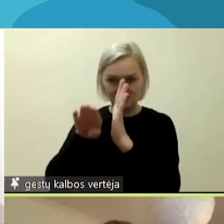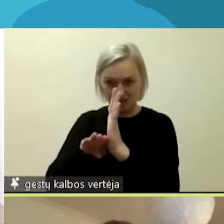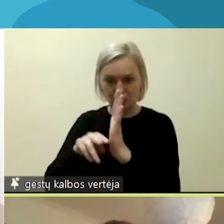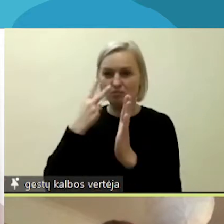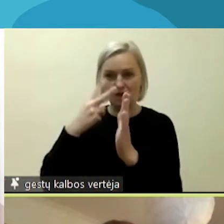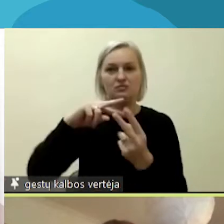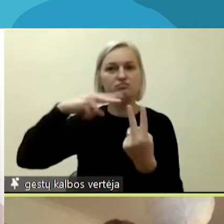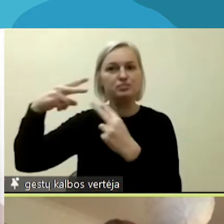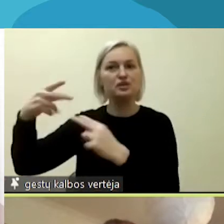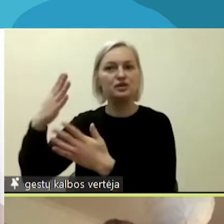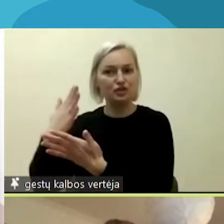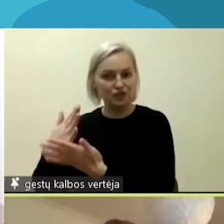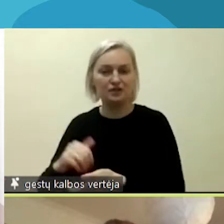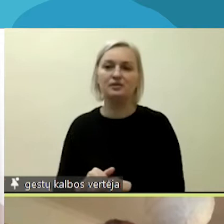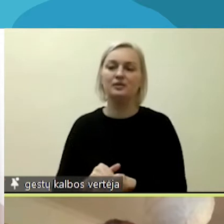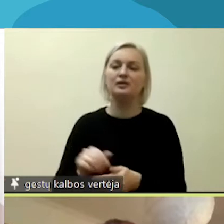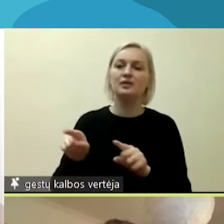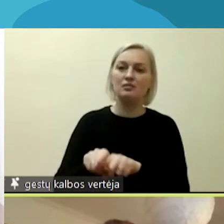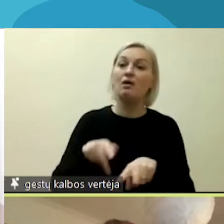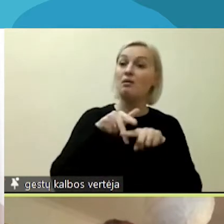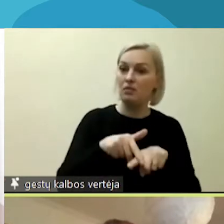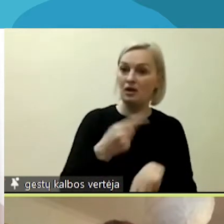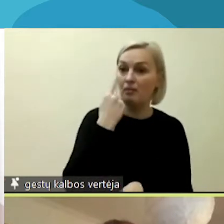Taip pat pastebėme praktiką.